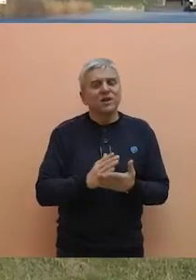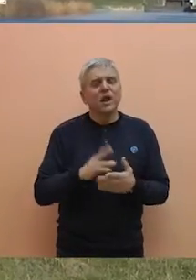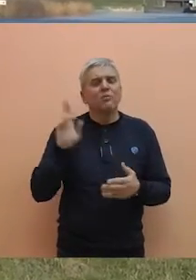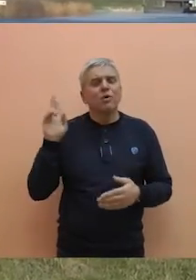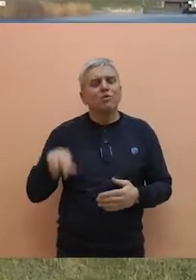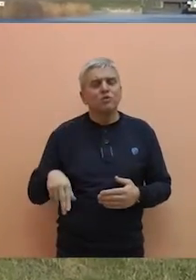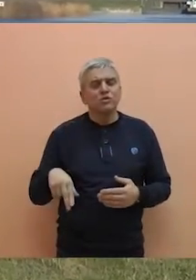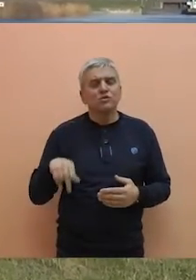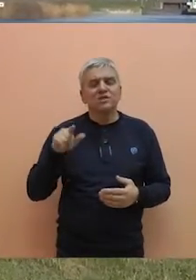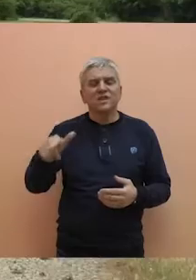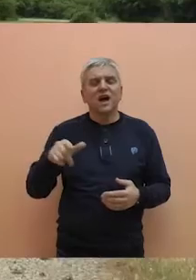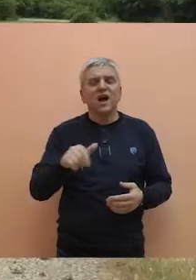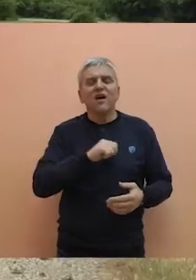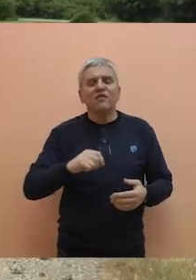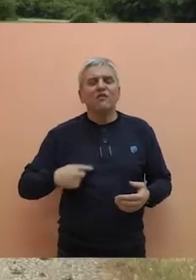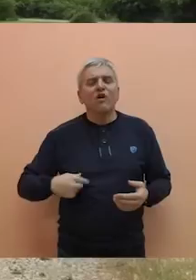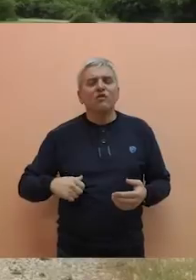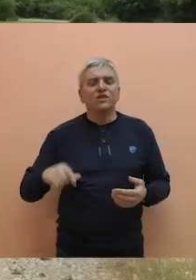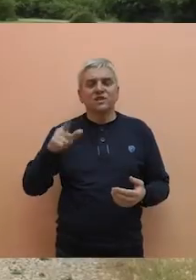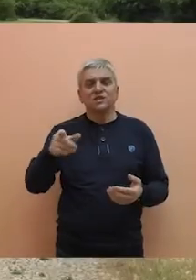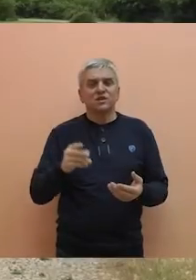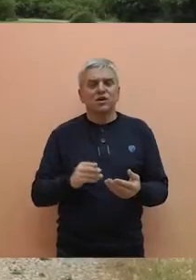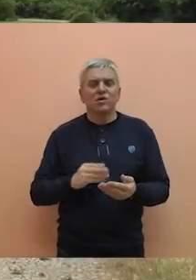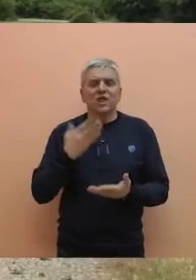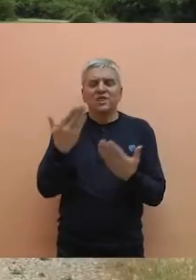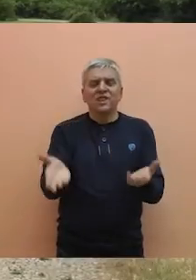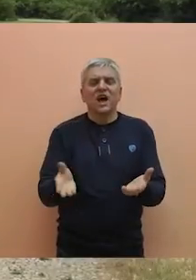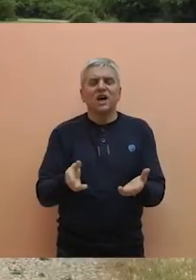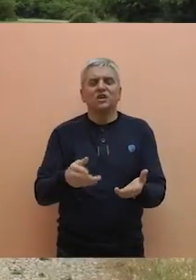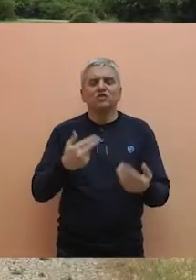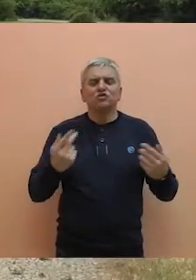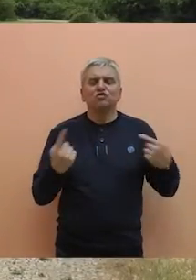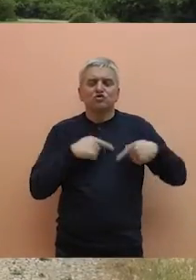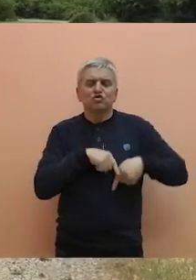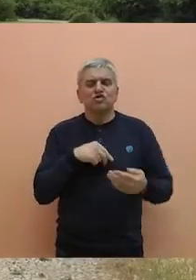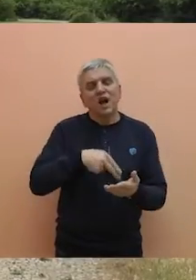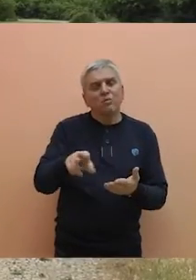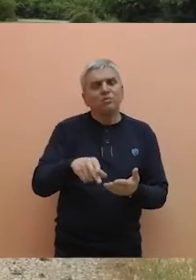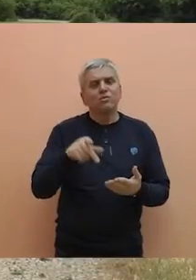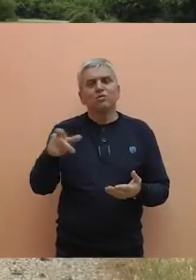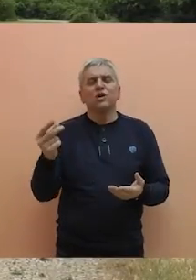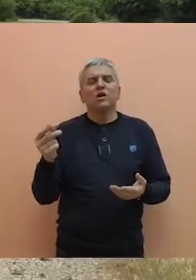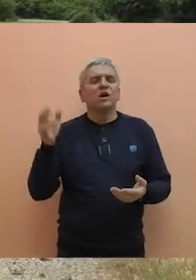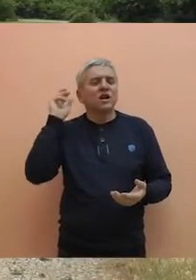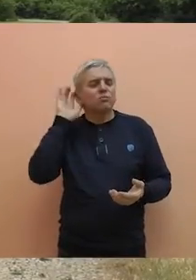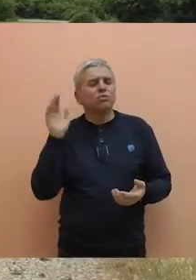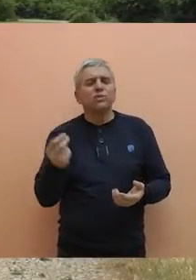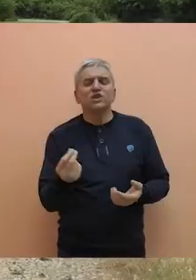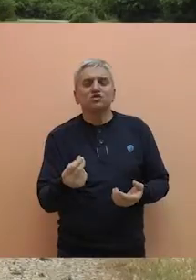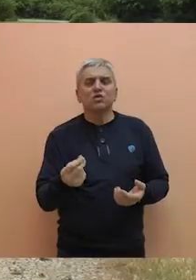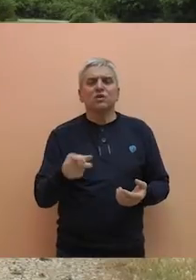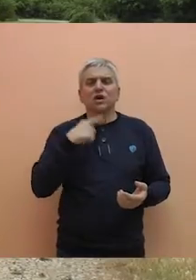postojala mogućnost da pokrajinsko javno pravobranilaštvo uloži žalbu na rešenje katastra u okviru Republičkog